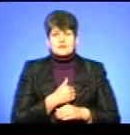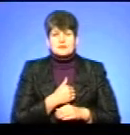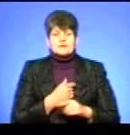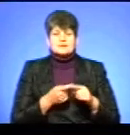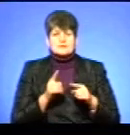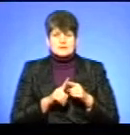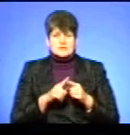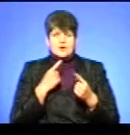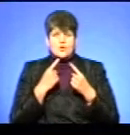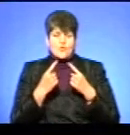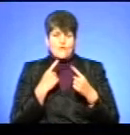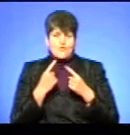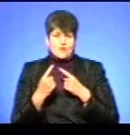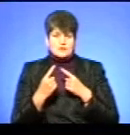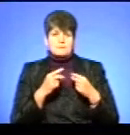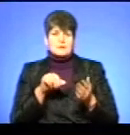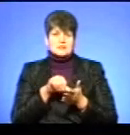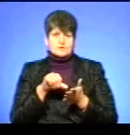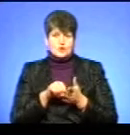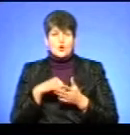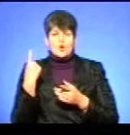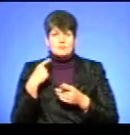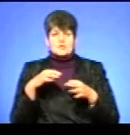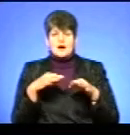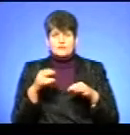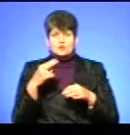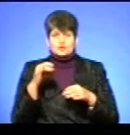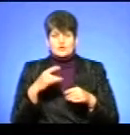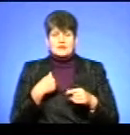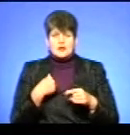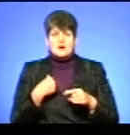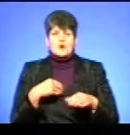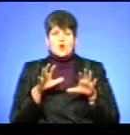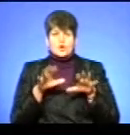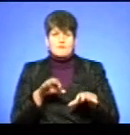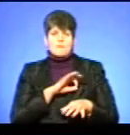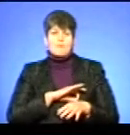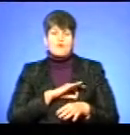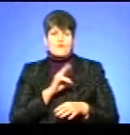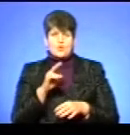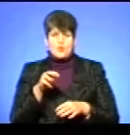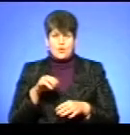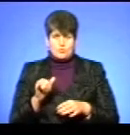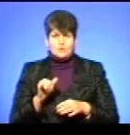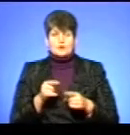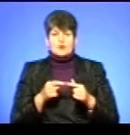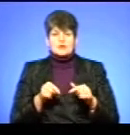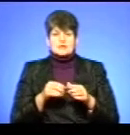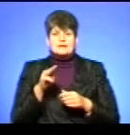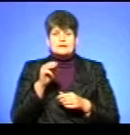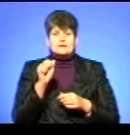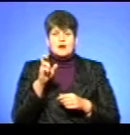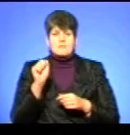Це говорить представник облавтодору. Я голова профсправкому профсправкій організації Тобака